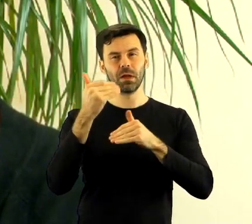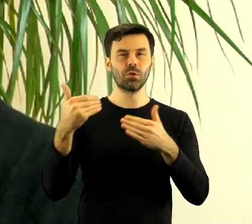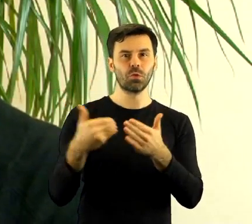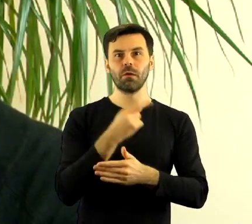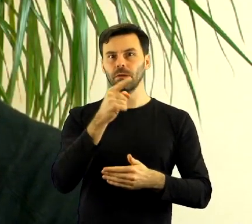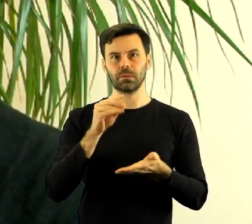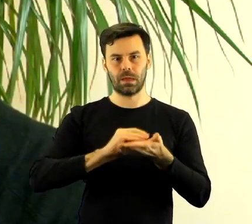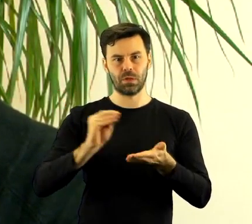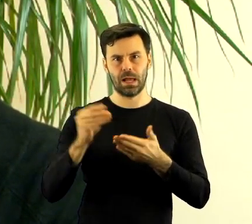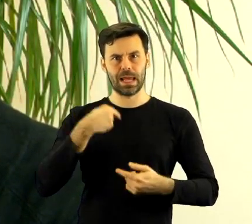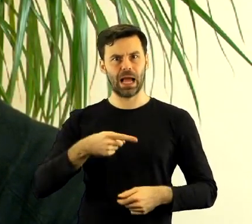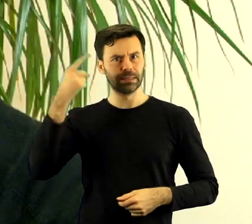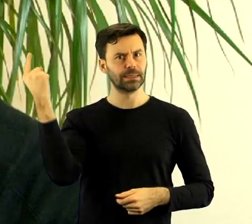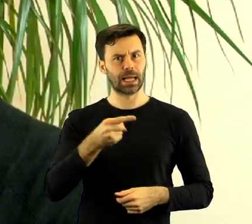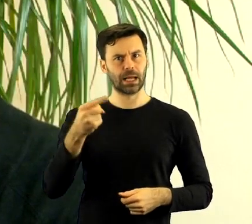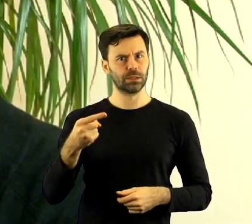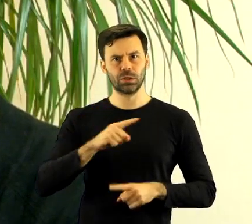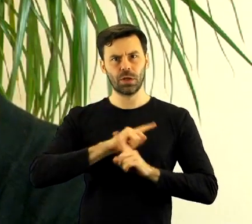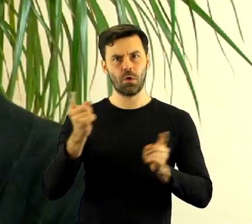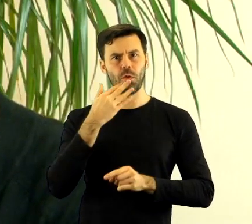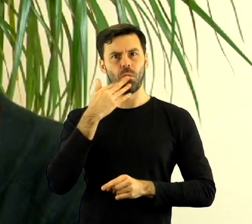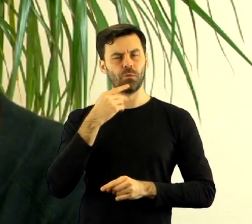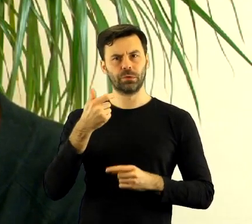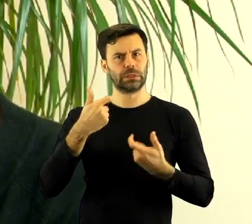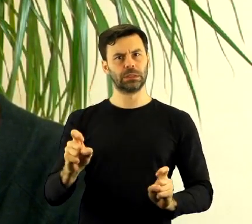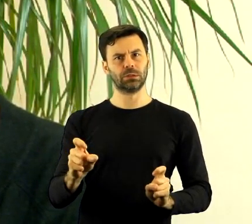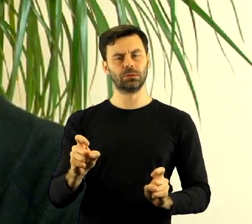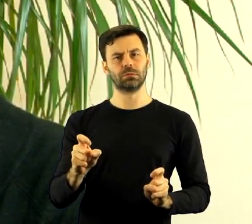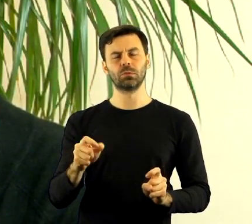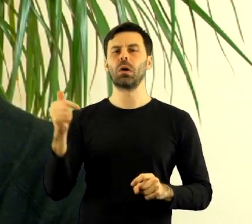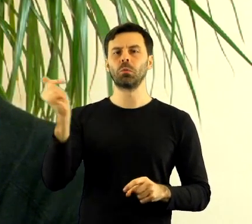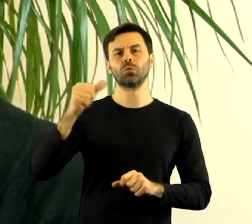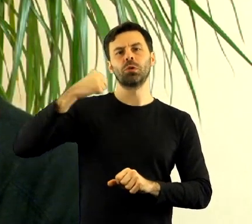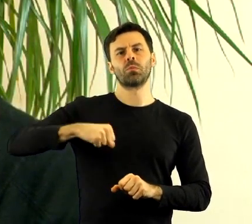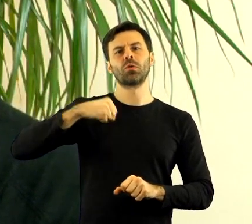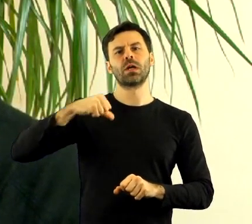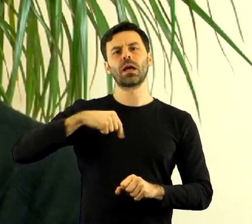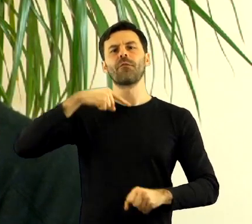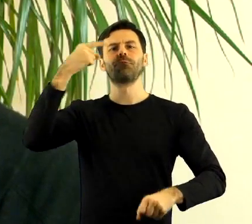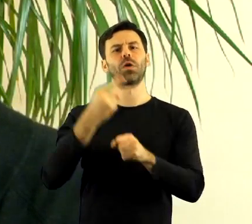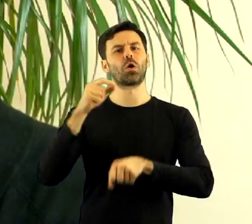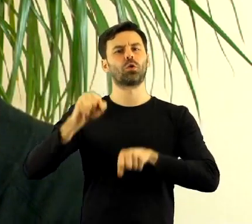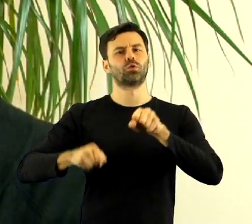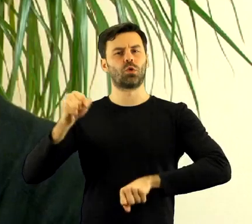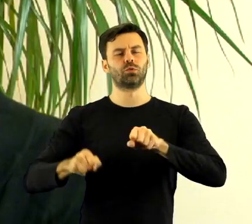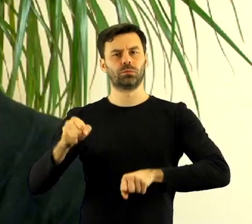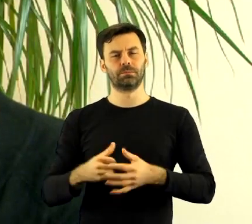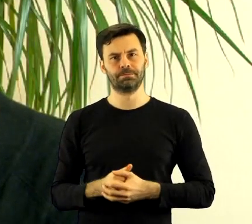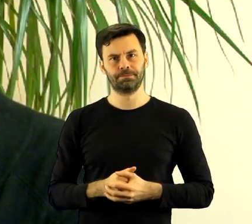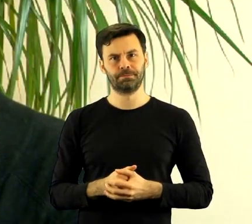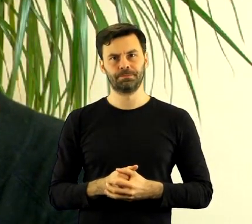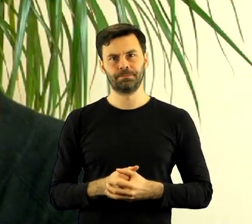zakazać nam wypowiadania się w temacie RIPOC do czasu ustalenia wyroku sądu.